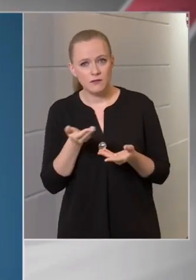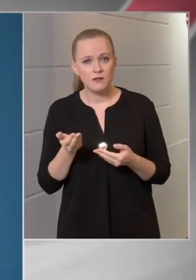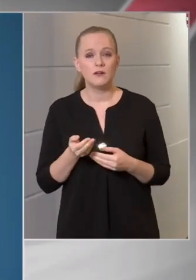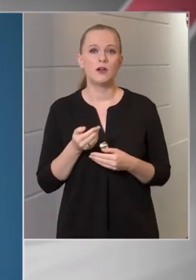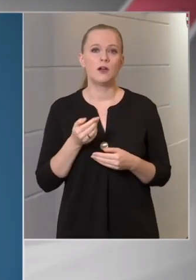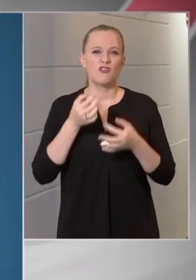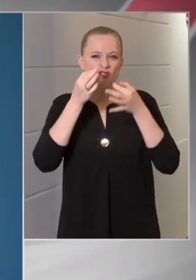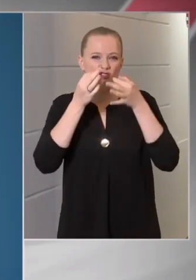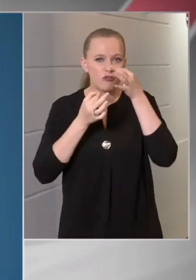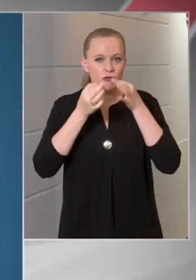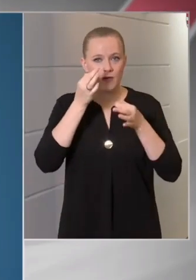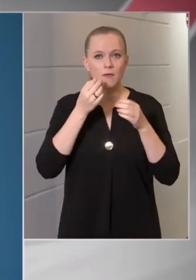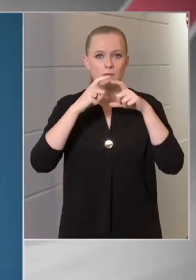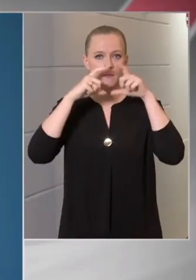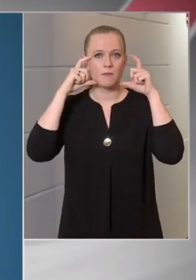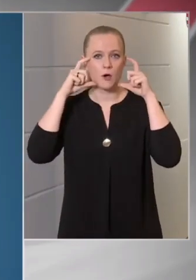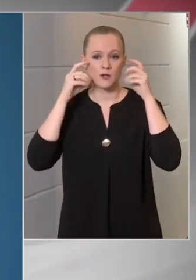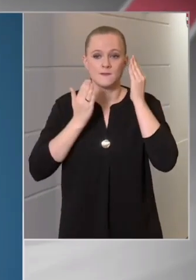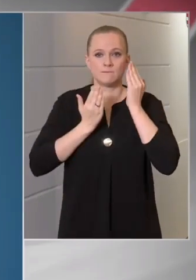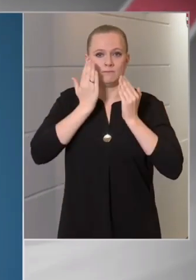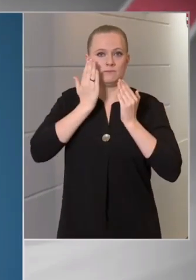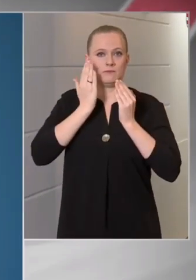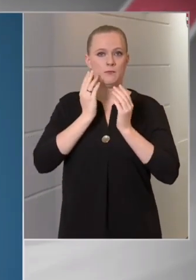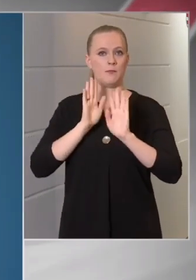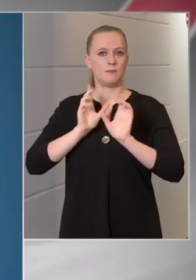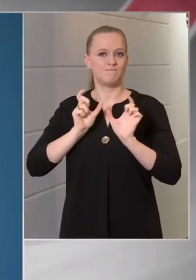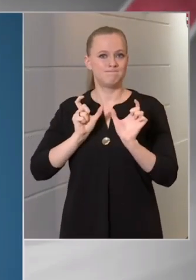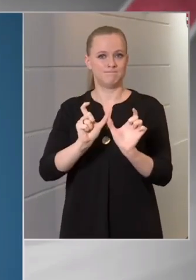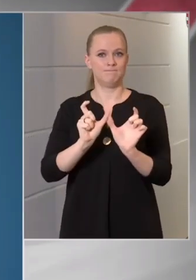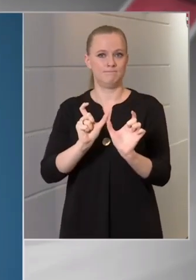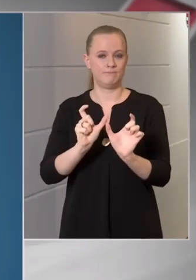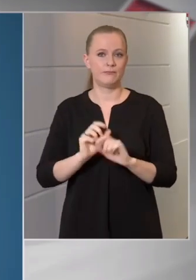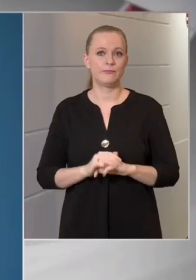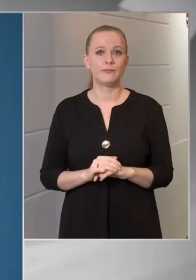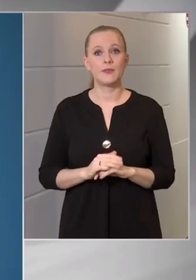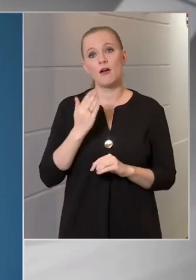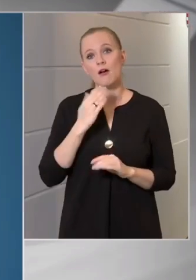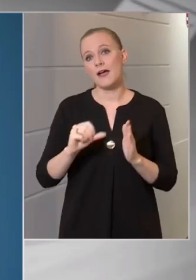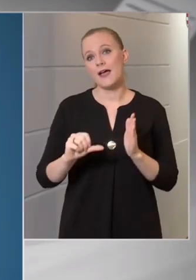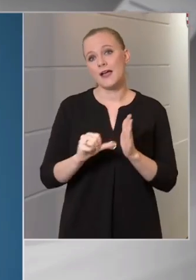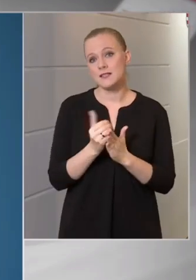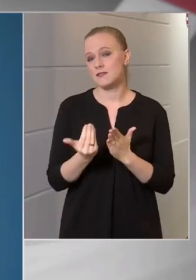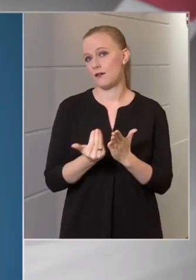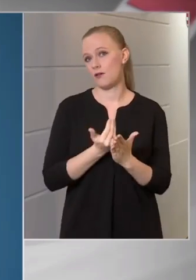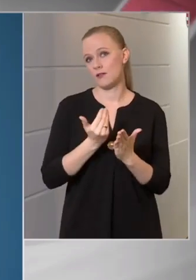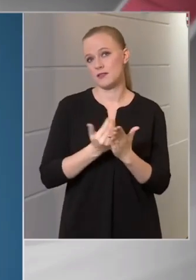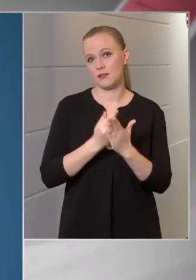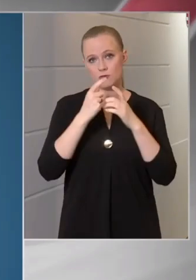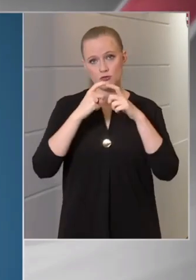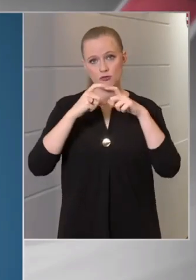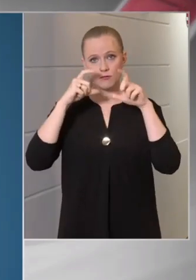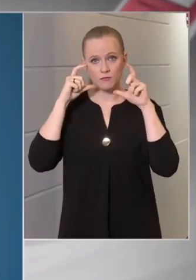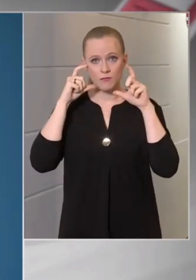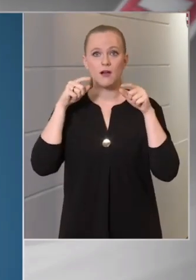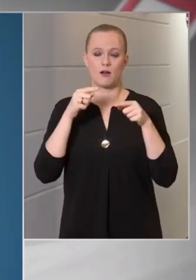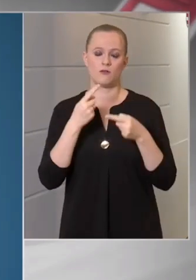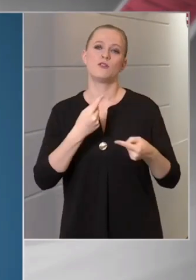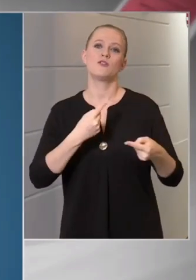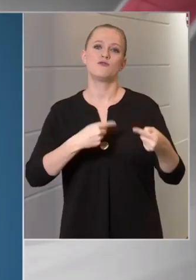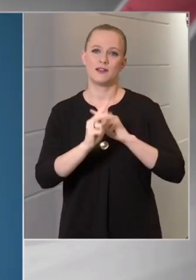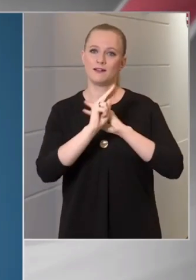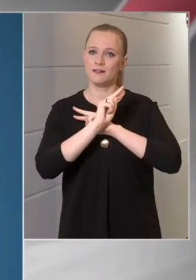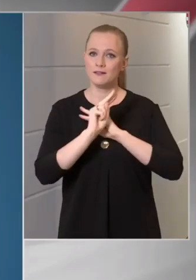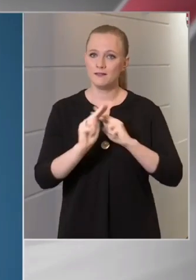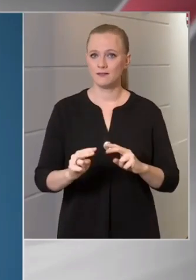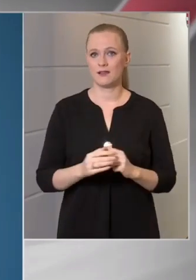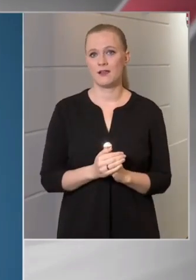a cseppeket, ezek a maszkok visszatartják. Hogyha egyszer használatos a maszk, akkor ezt cserélnünk kell.